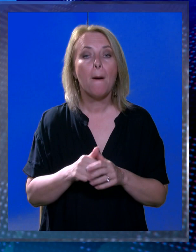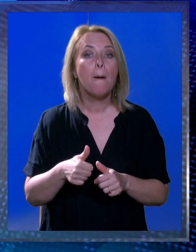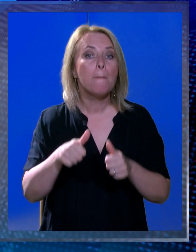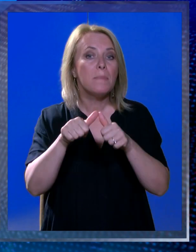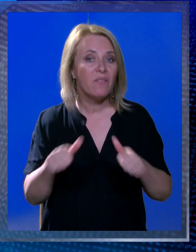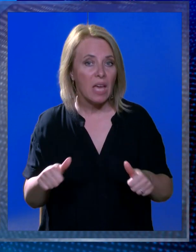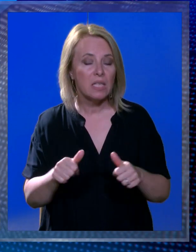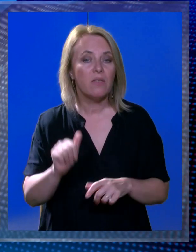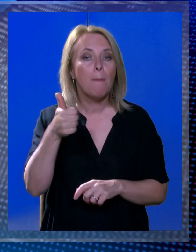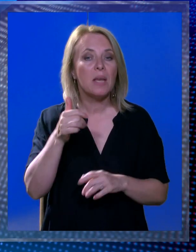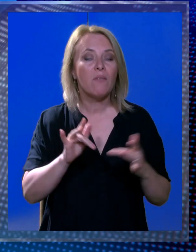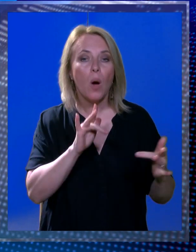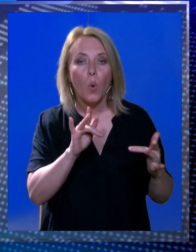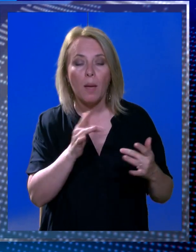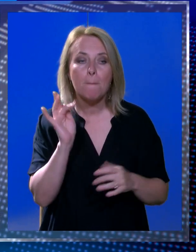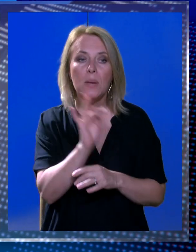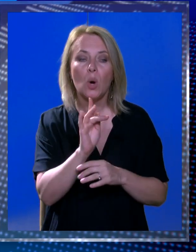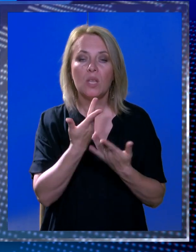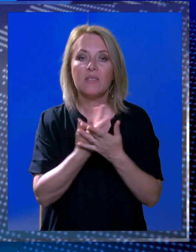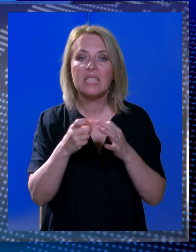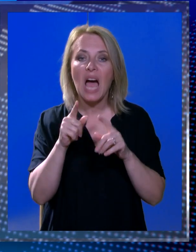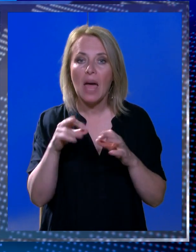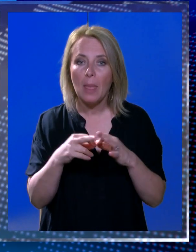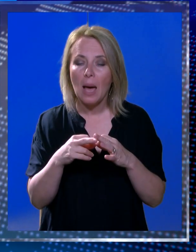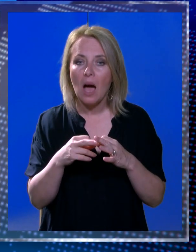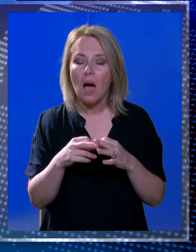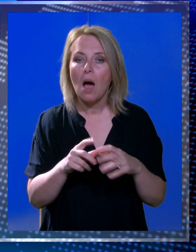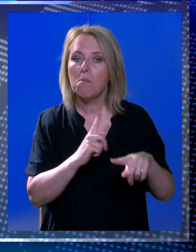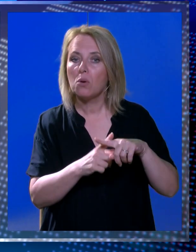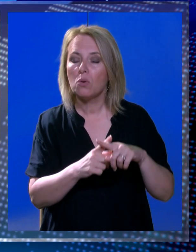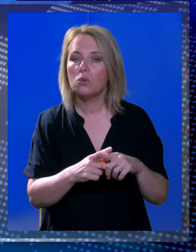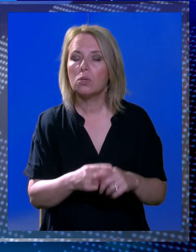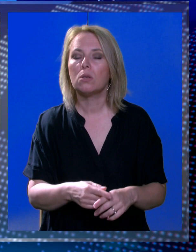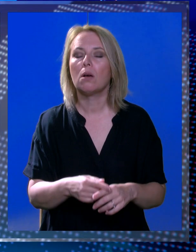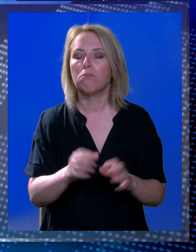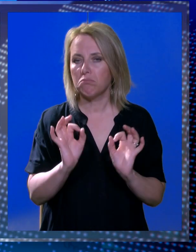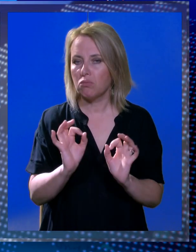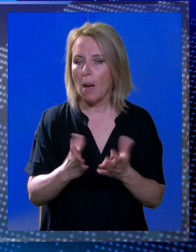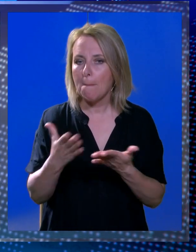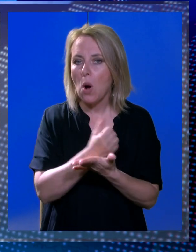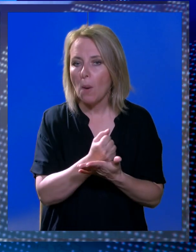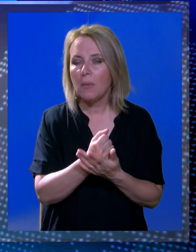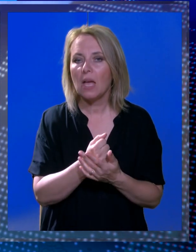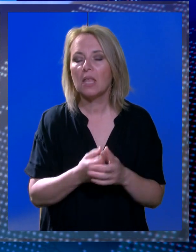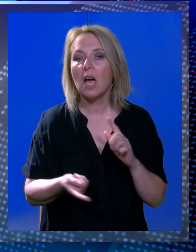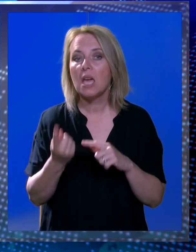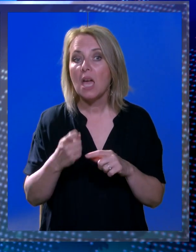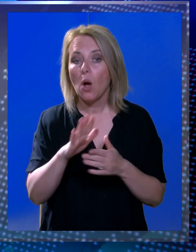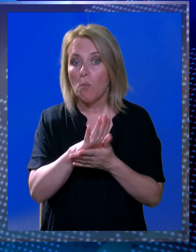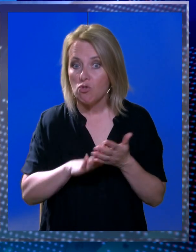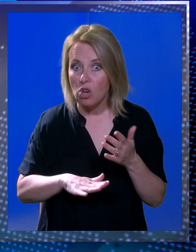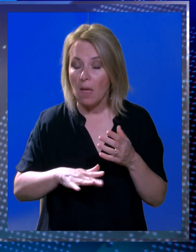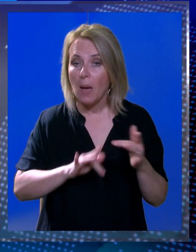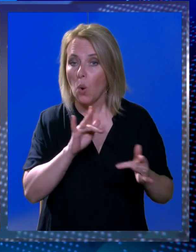prvenstva prva utakmica protiv Zadra plus uvjerljiva je pobjeda naravno bila iako